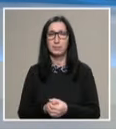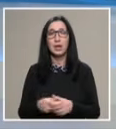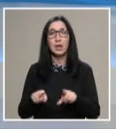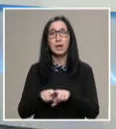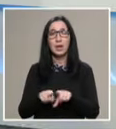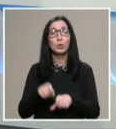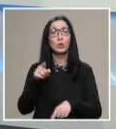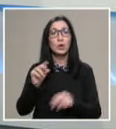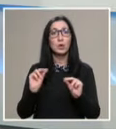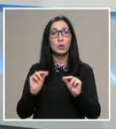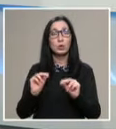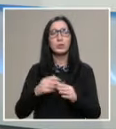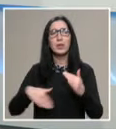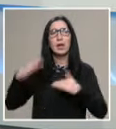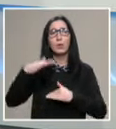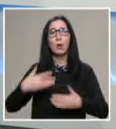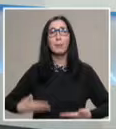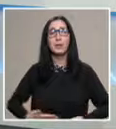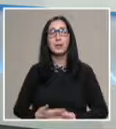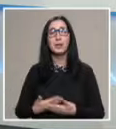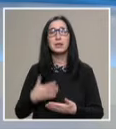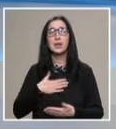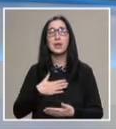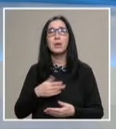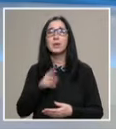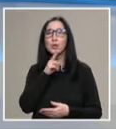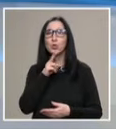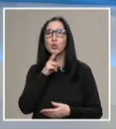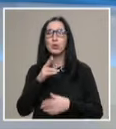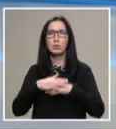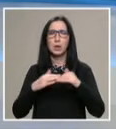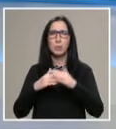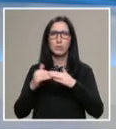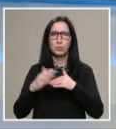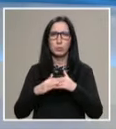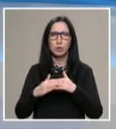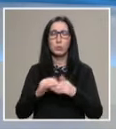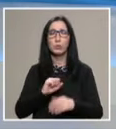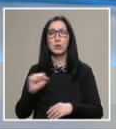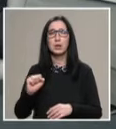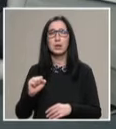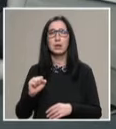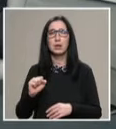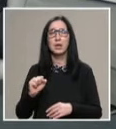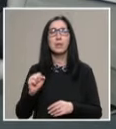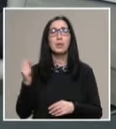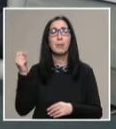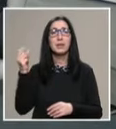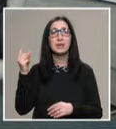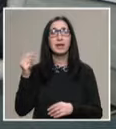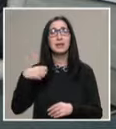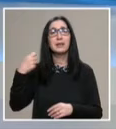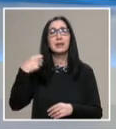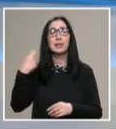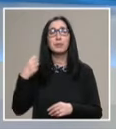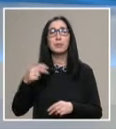Като тези курсови най-голям интерес пак има за учителска правоспособност и за председатели